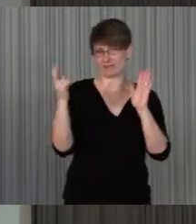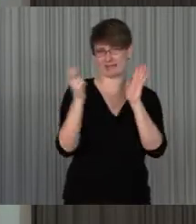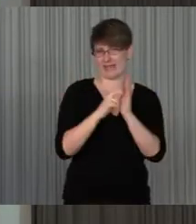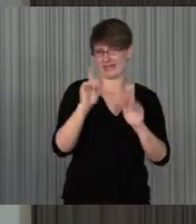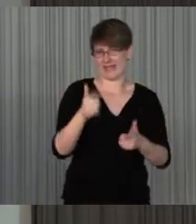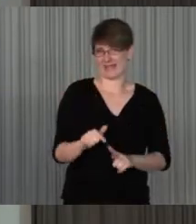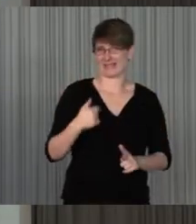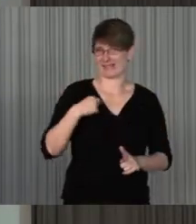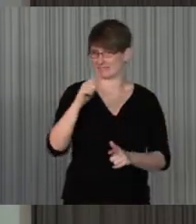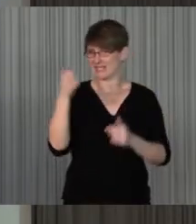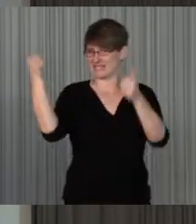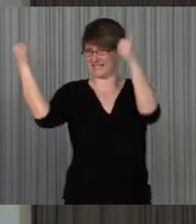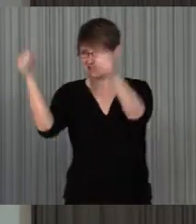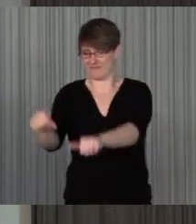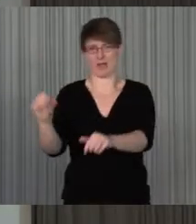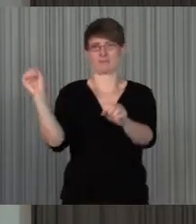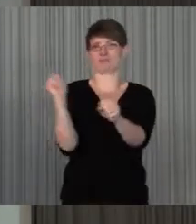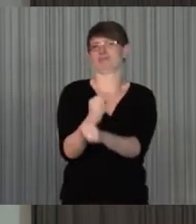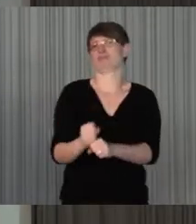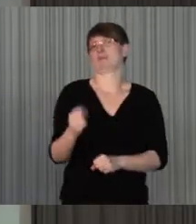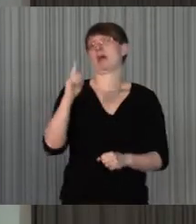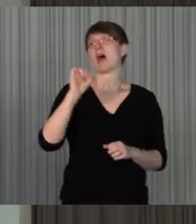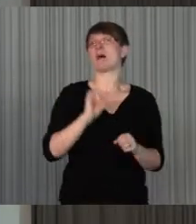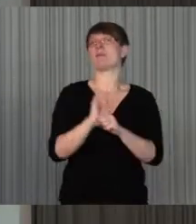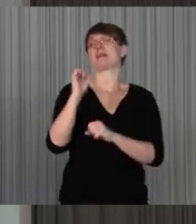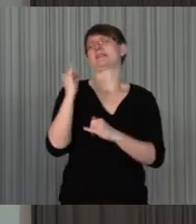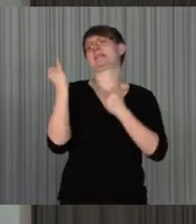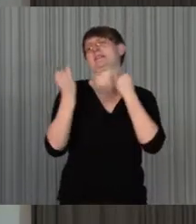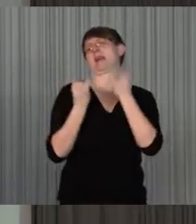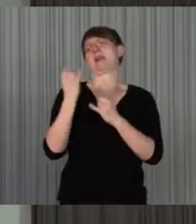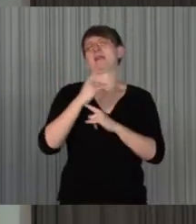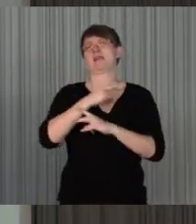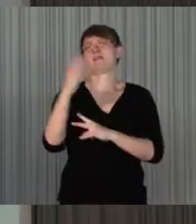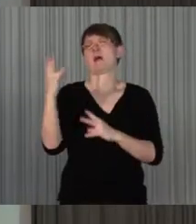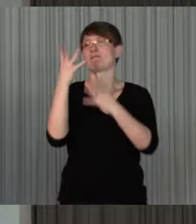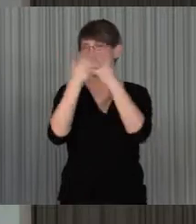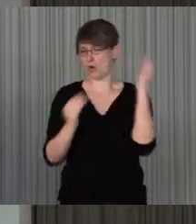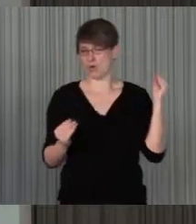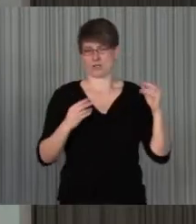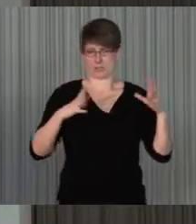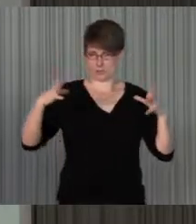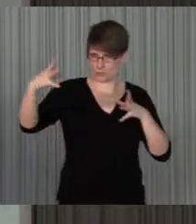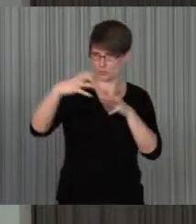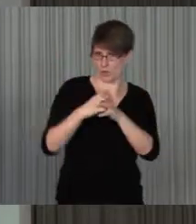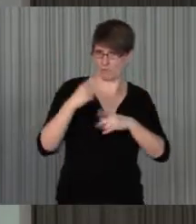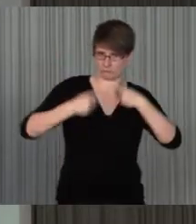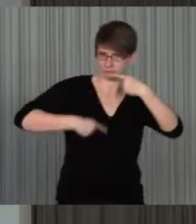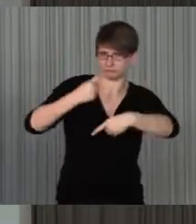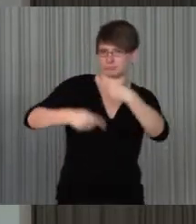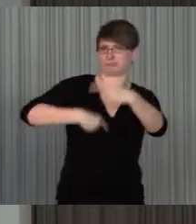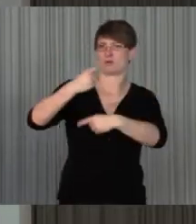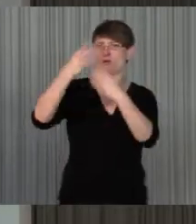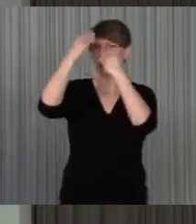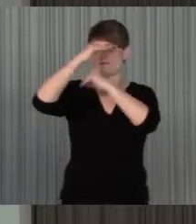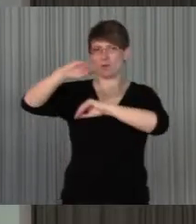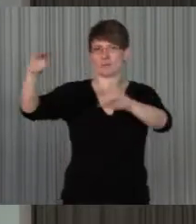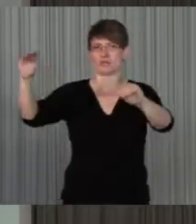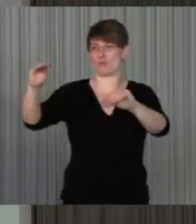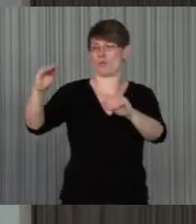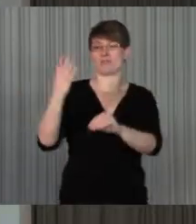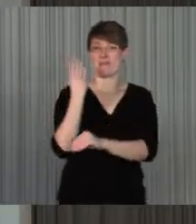sozusagen hier zu zwingen, aber egalerweise werden tatsächlich eben Lösungen entwickelt und Informationen auch dazu an die